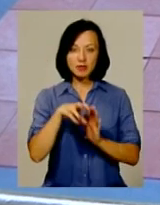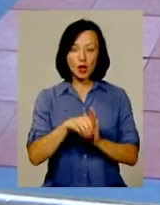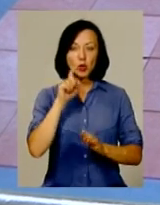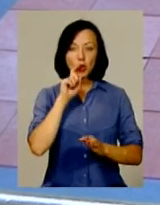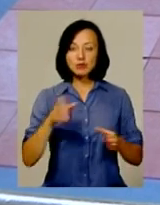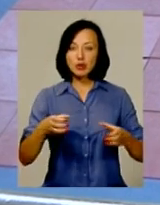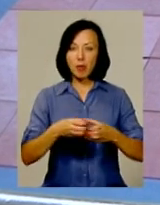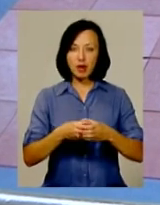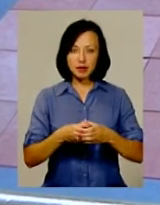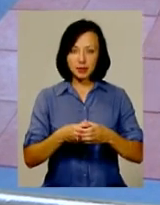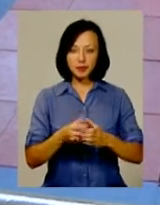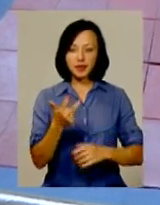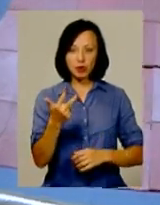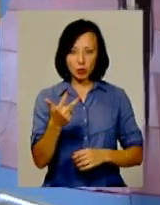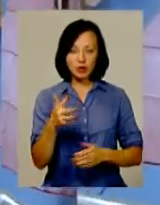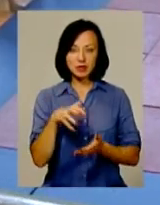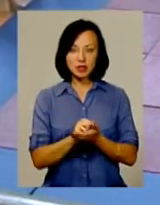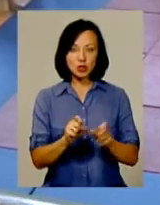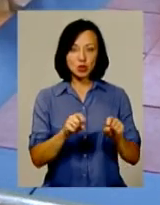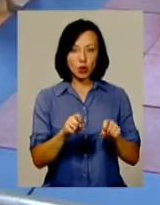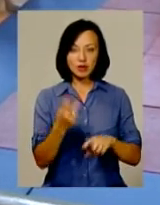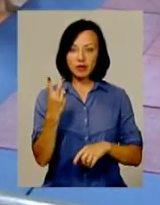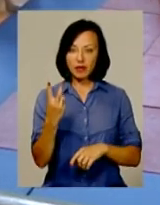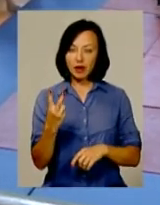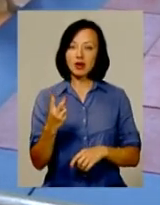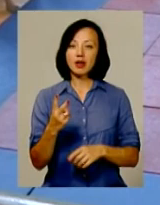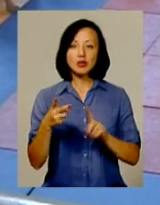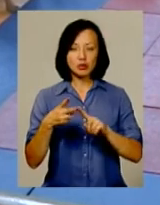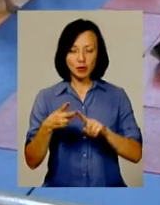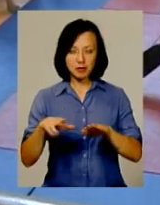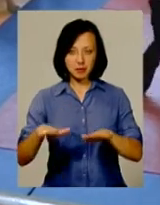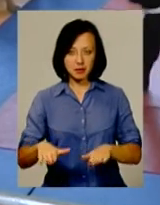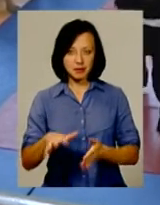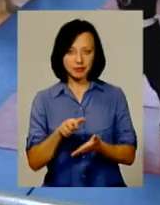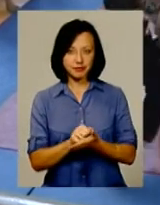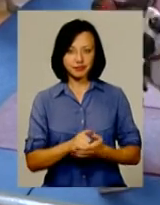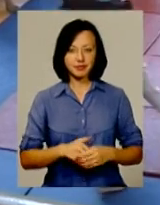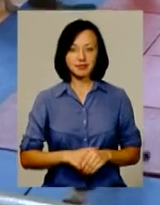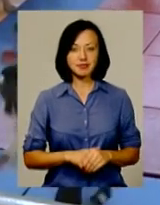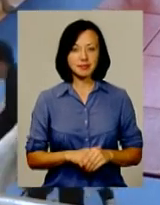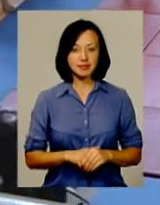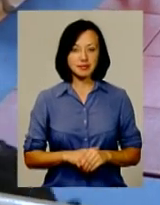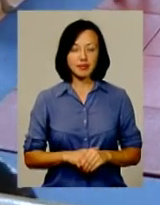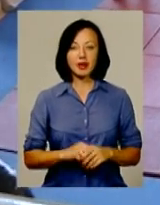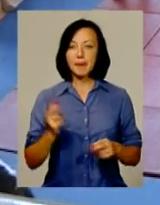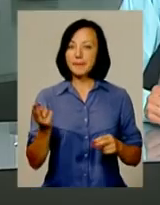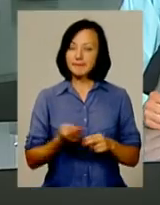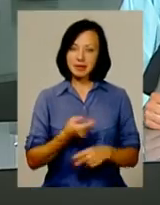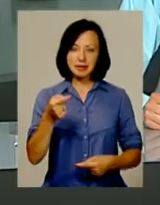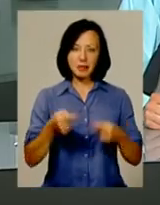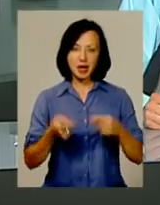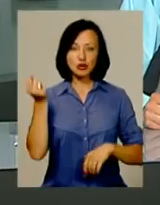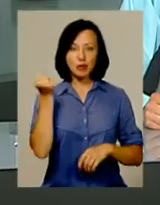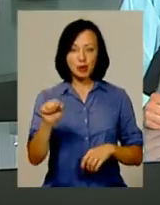української збірної. Троє з них вибороли золото, двоє стали на другу сходинку чемпіонського п'єдесталу. Беззаперечну